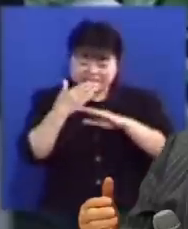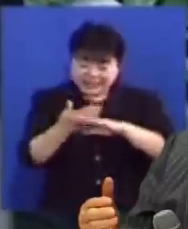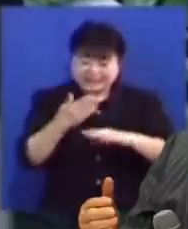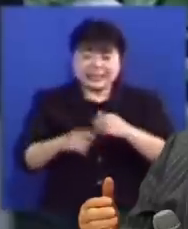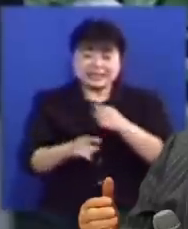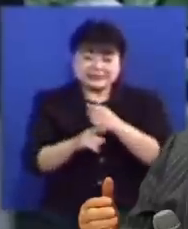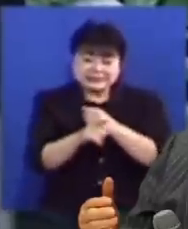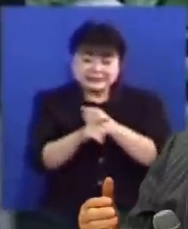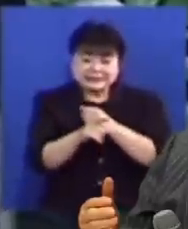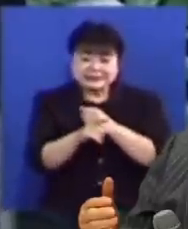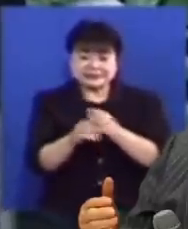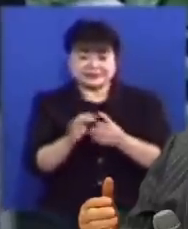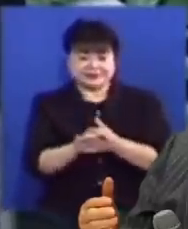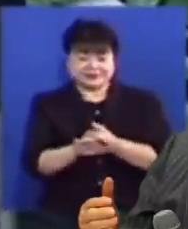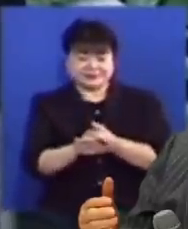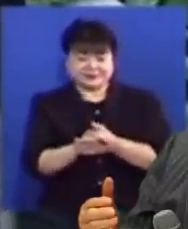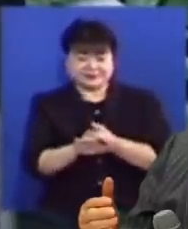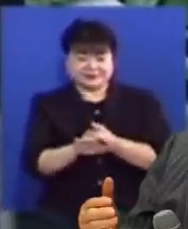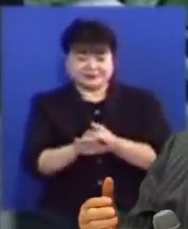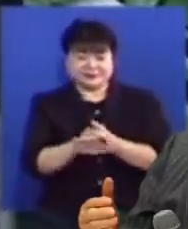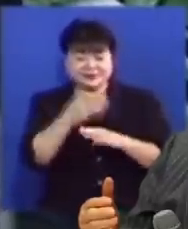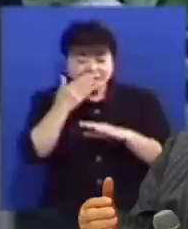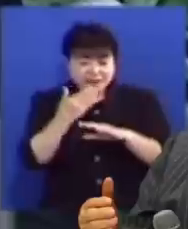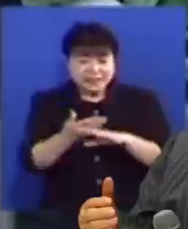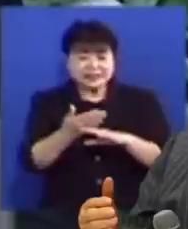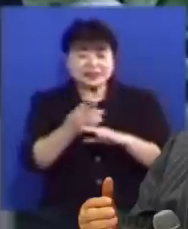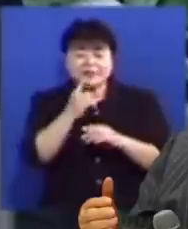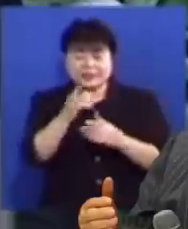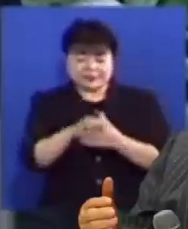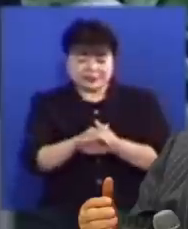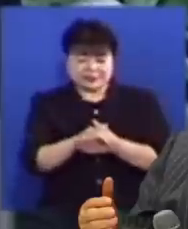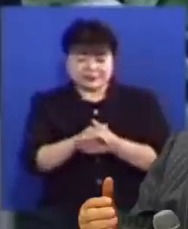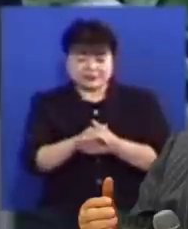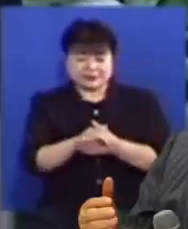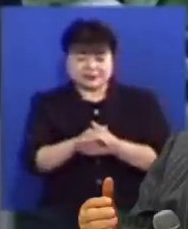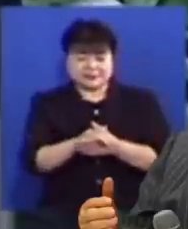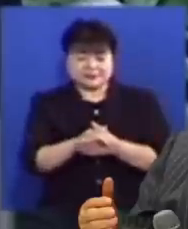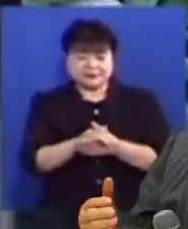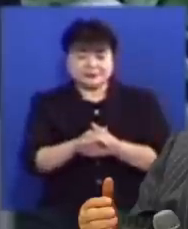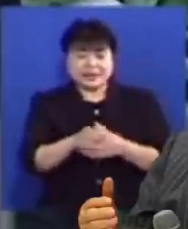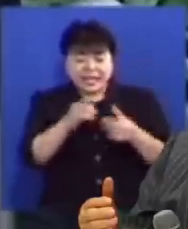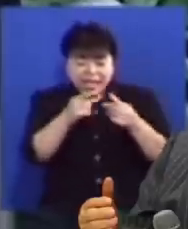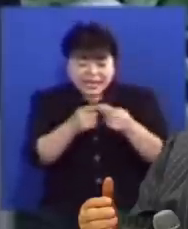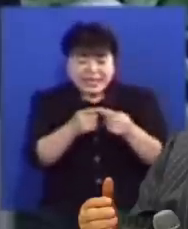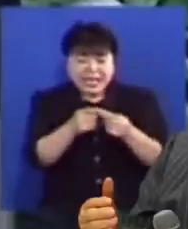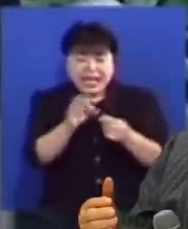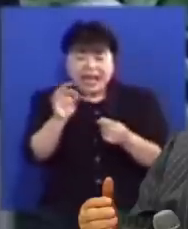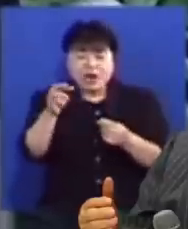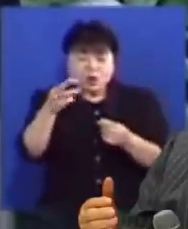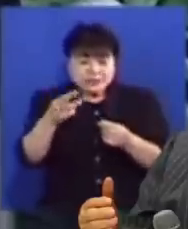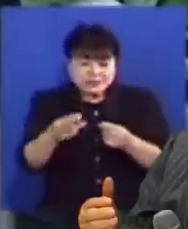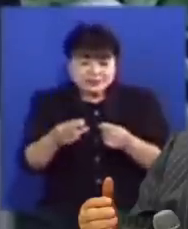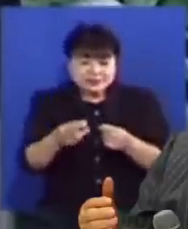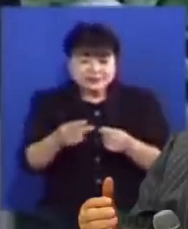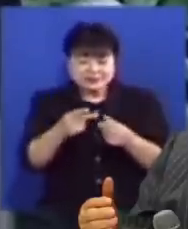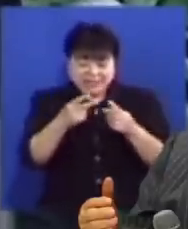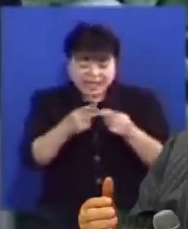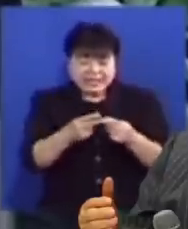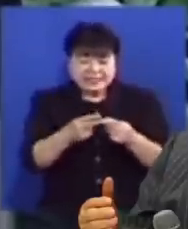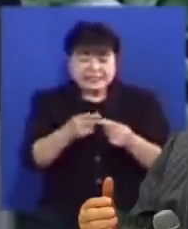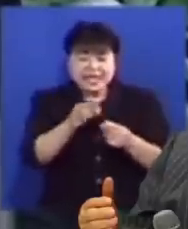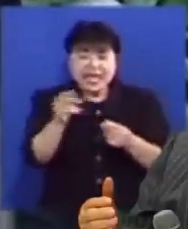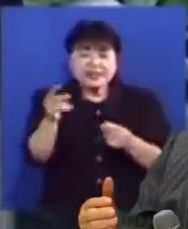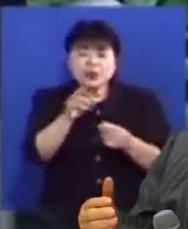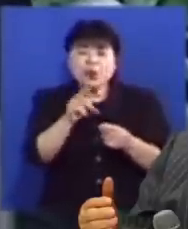말이 두 다른 단어가 있습니다 하나는 알로스라는 말이고 하나는 헤테로스라는 말인데